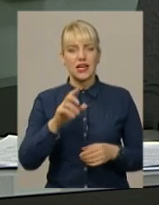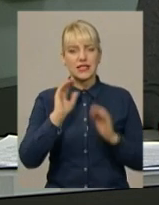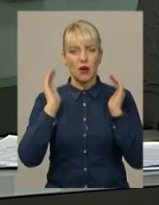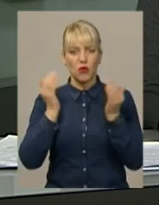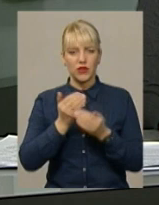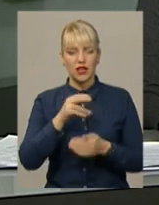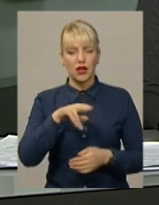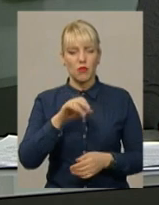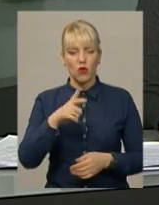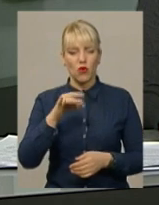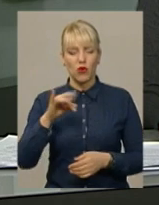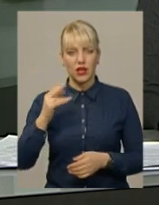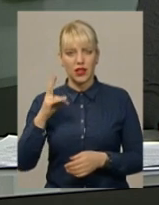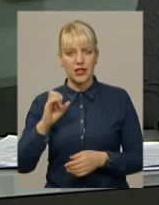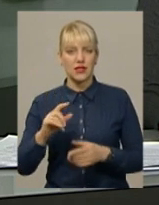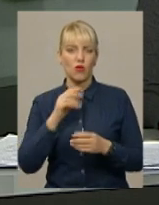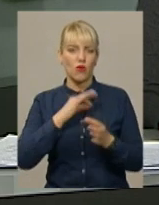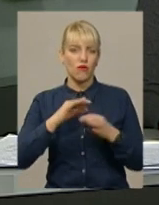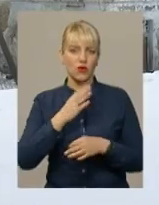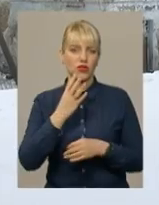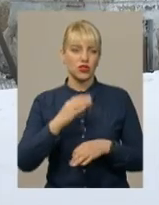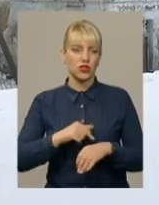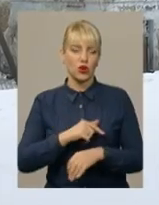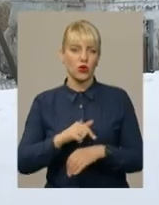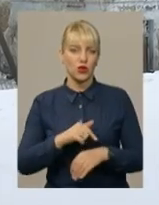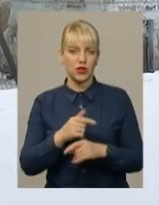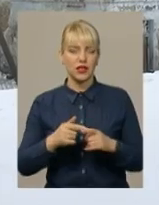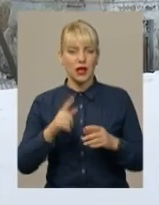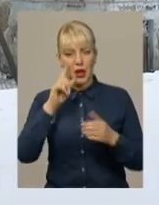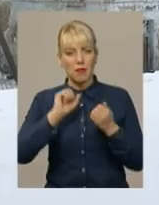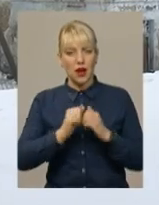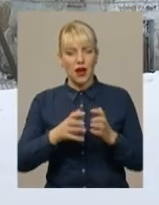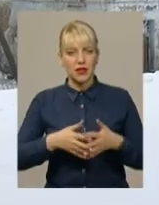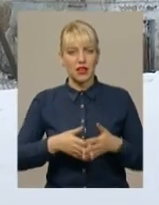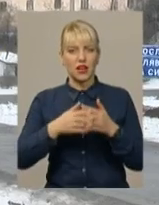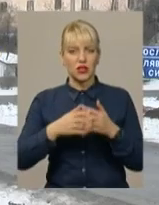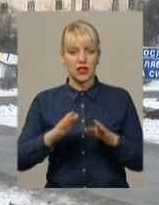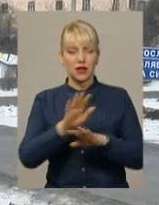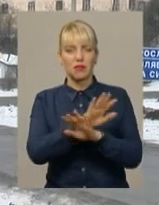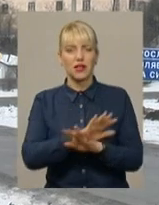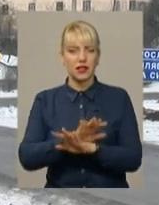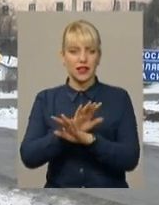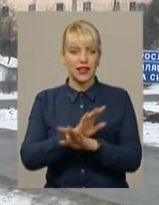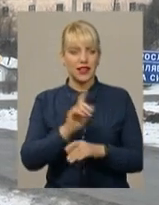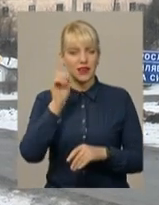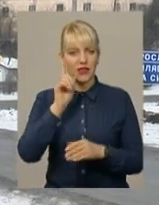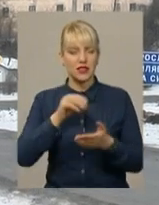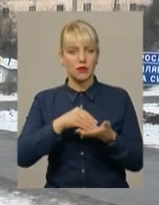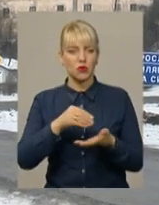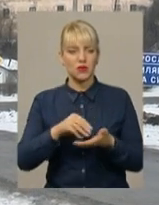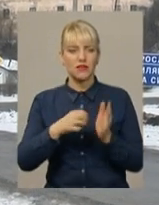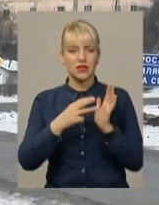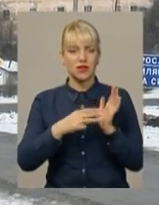обговорення тривало чотири години. Пам'ятки архітектури – млини єврейських купців XVIII століття. Вони були